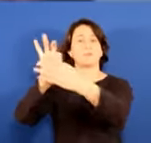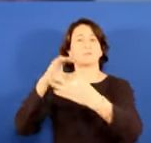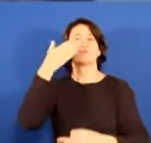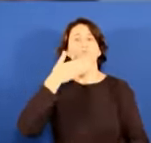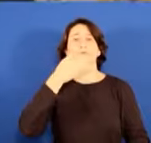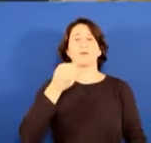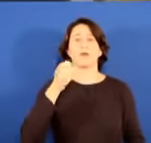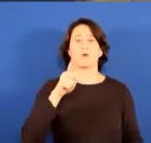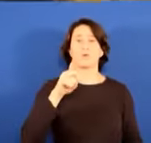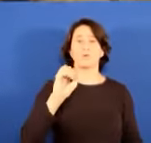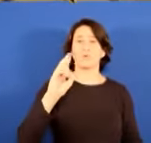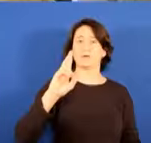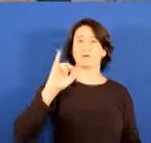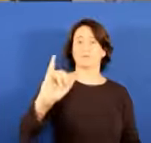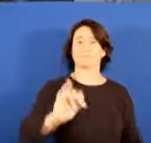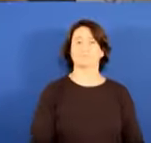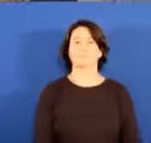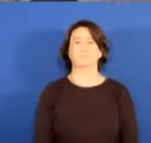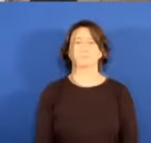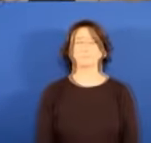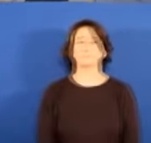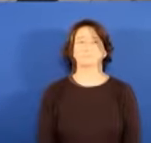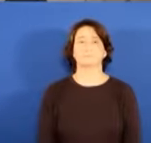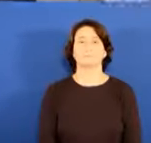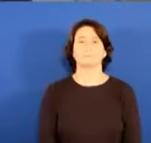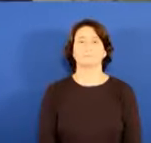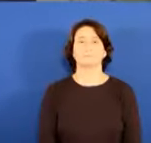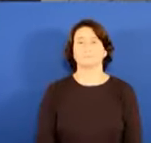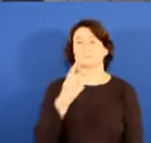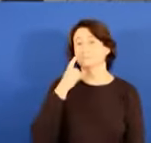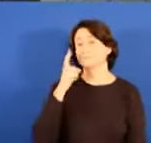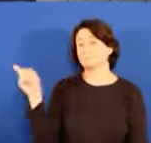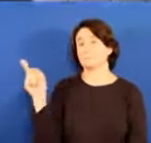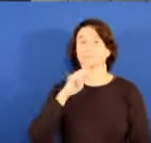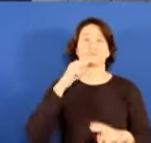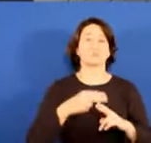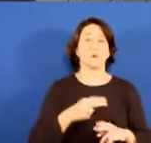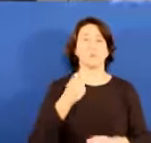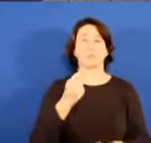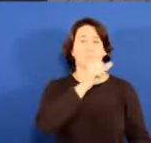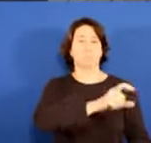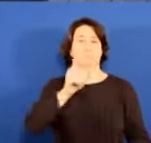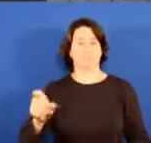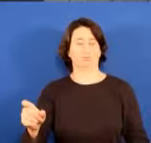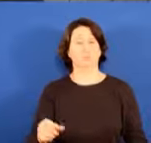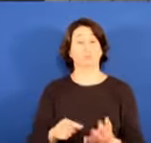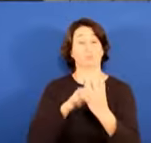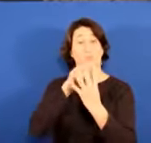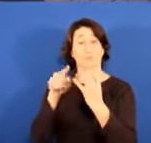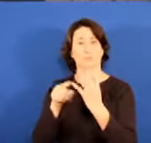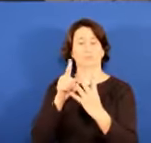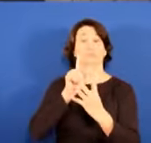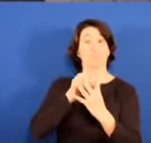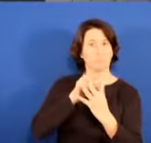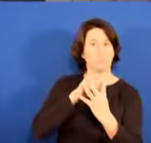eta bake fundazioa. Sarion bidez, gure lurraldo historikoan jarduera fizikoa eta Kirola sustatu eta bultzatzen nabarmendu diren